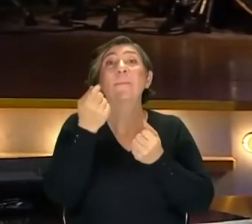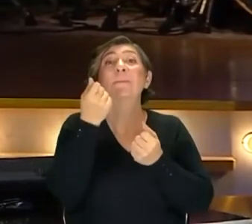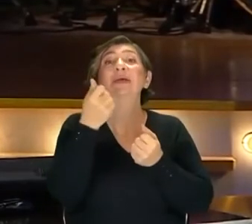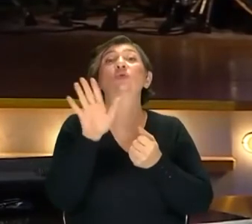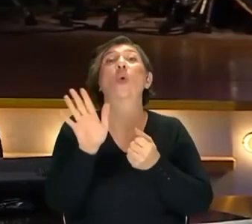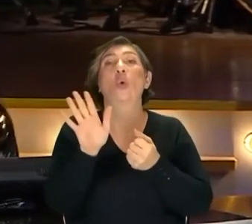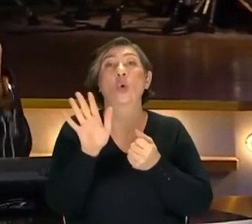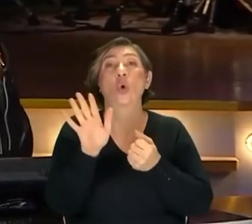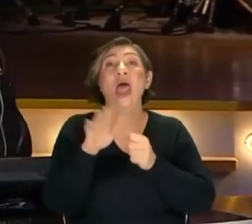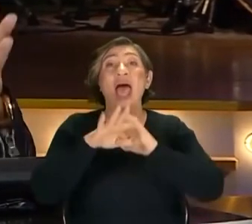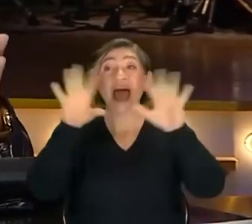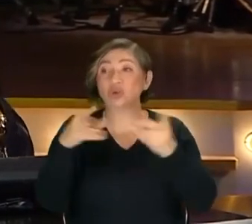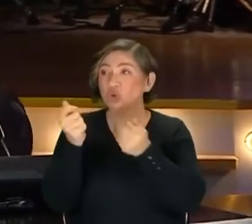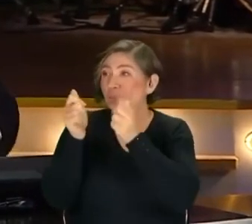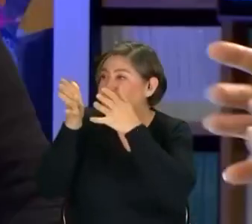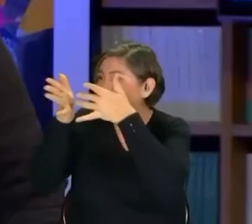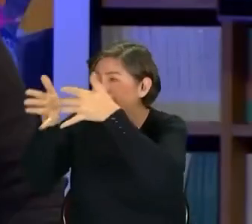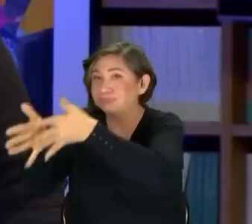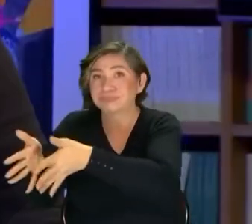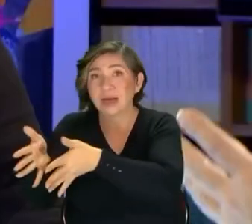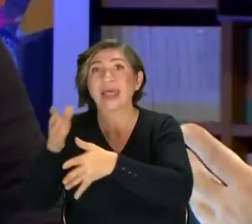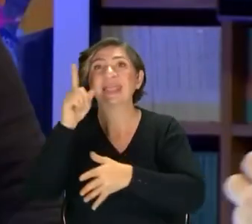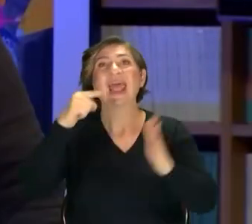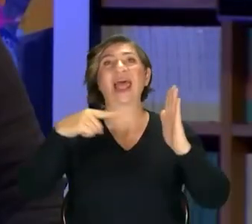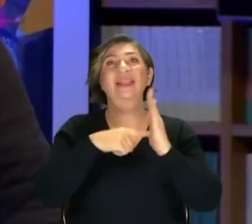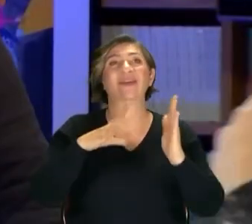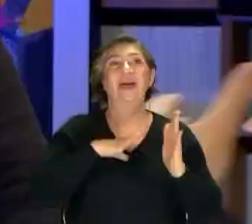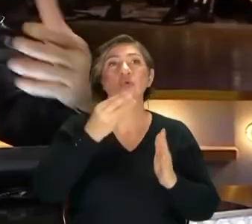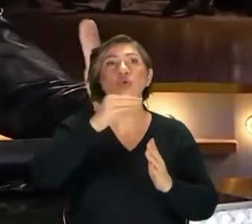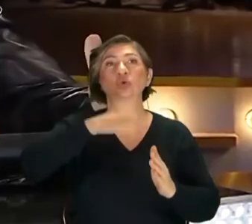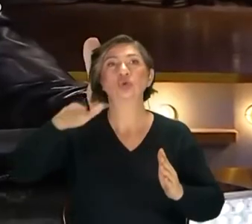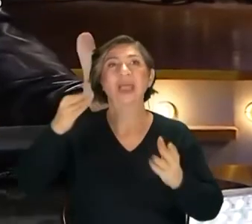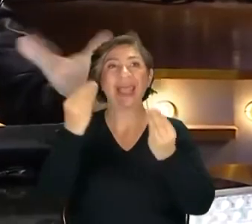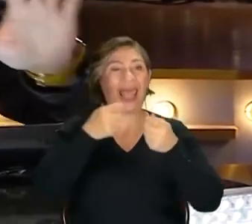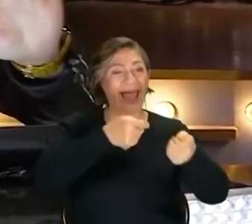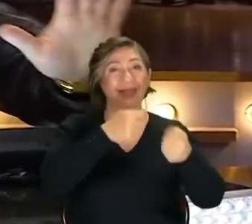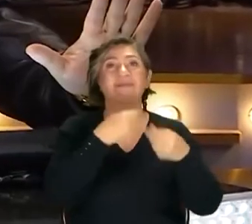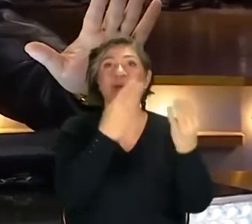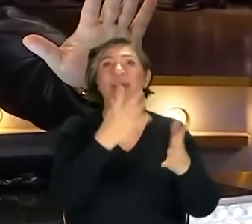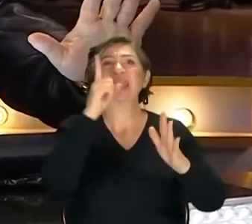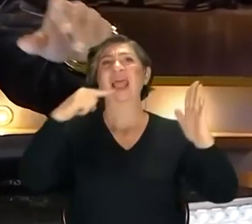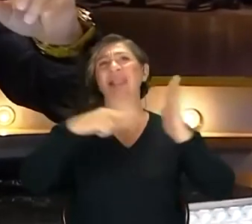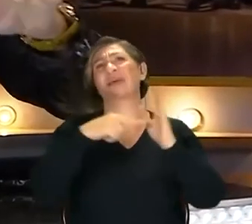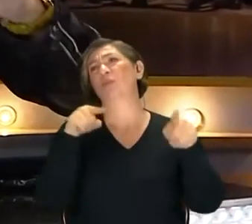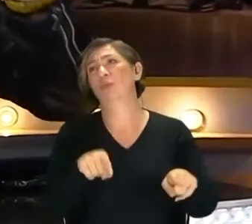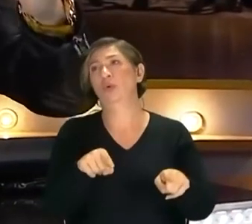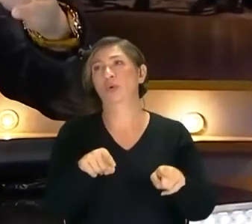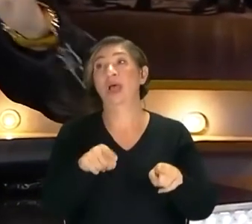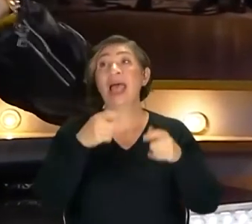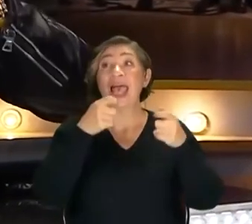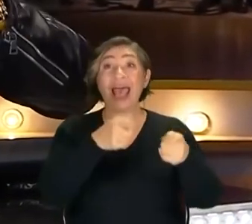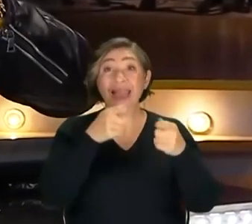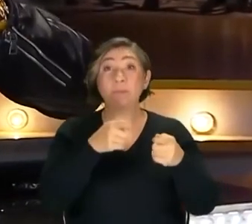don alacak hali yok. Her şey çocuklara gidiyor. Dolayısıyla tek amaç var çocuklara iyi eğitim vermek. Tek amaç bu. Yani